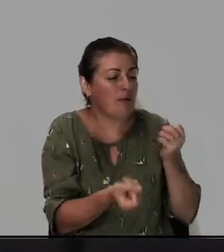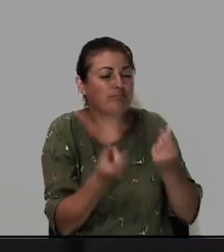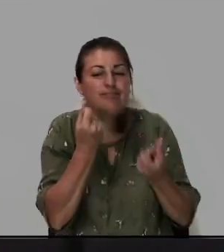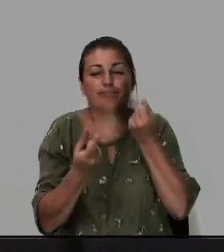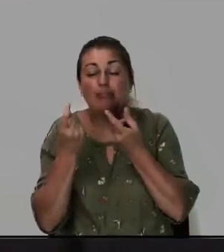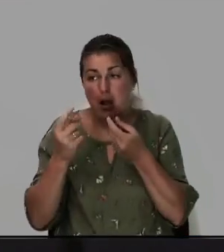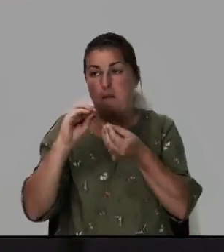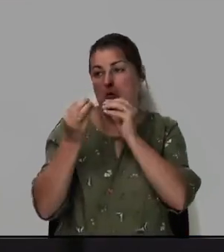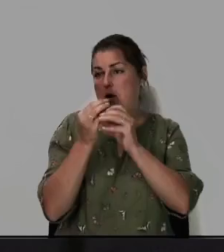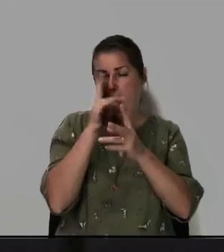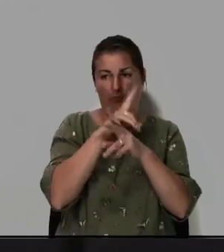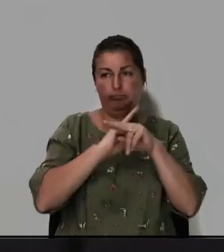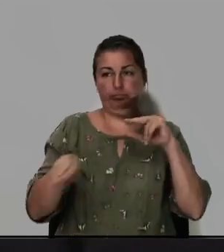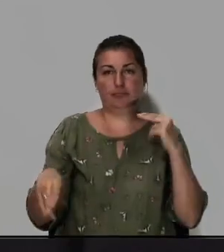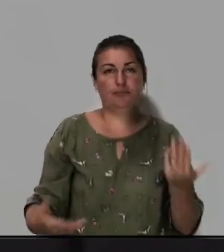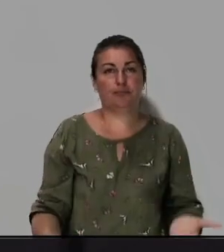исчезают.